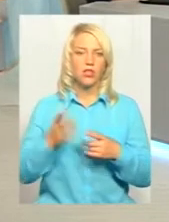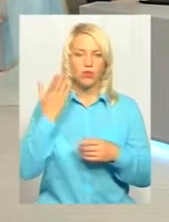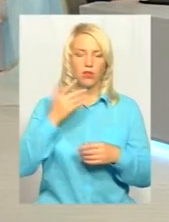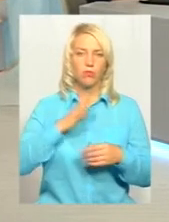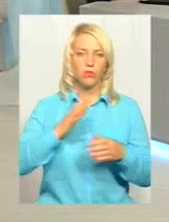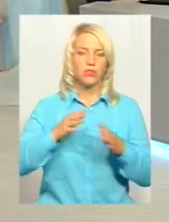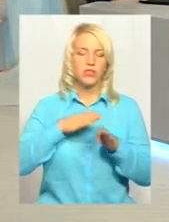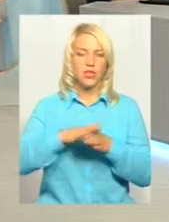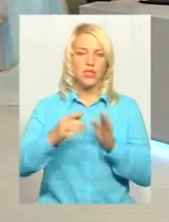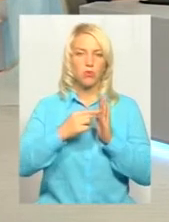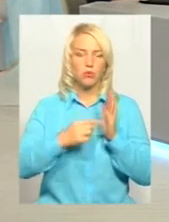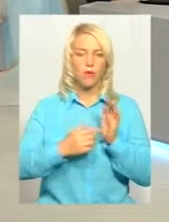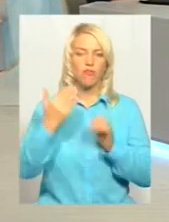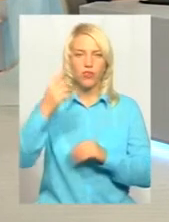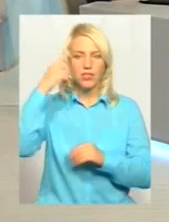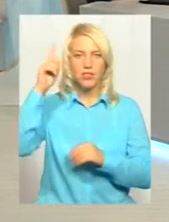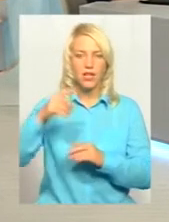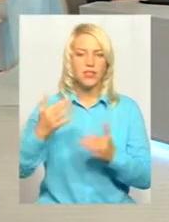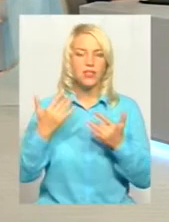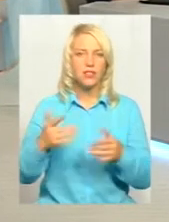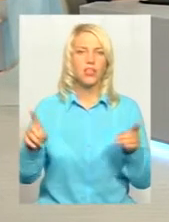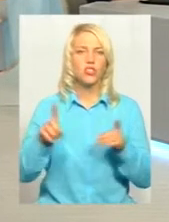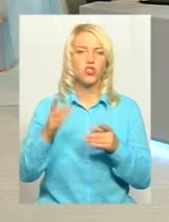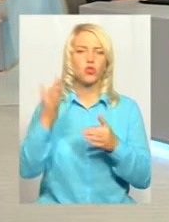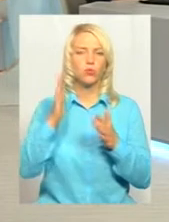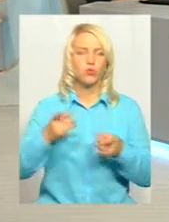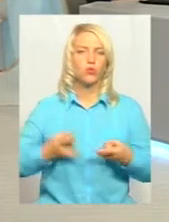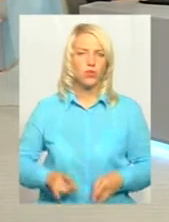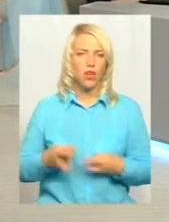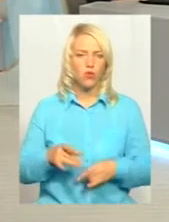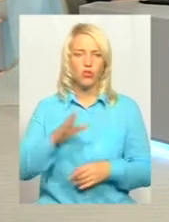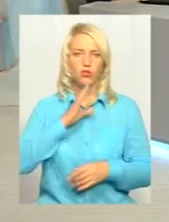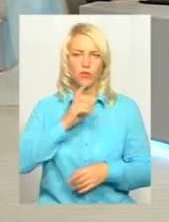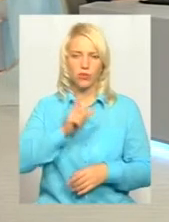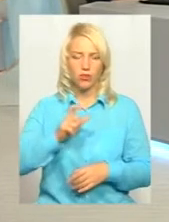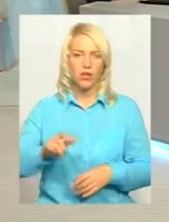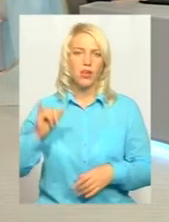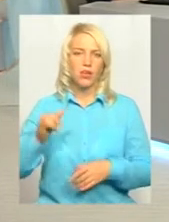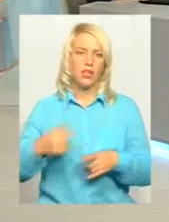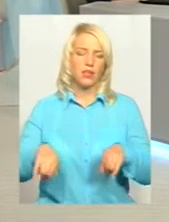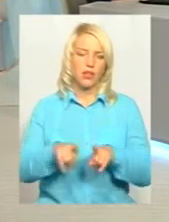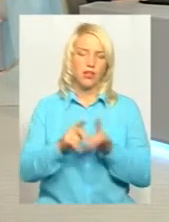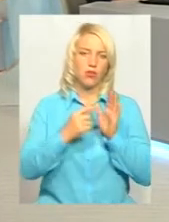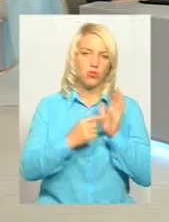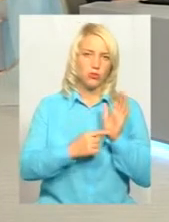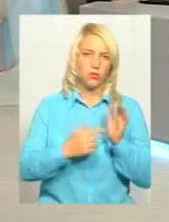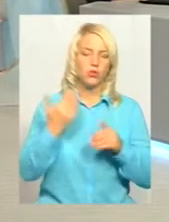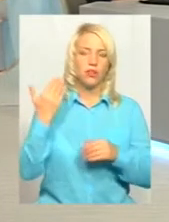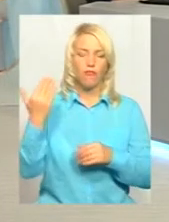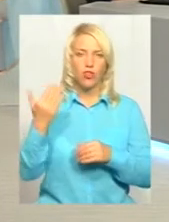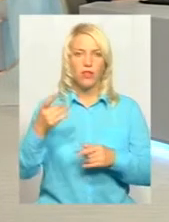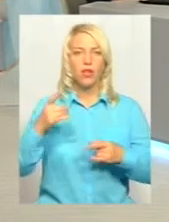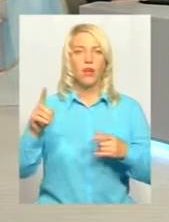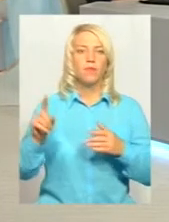тобто вони знали скільки, вже в роддомах, скільки мають народити, буквально точно, і такий розподіл. Даний ми розподілили,